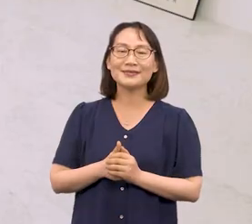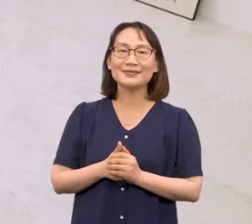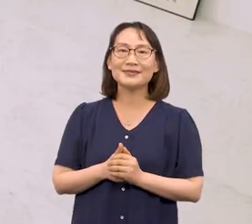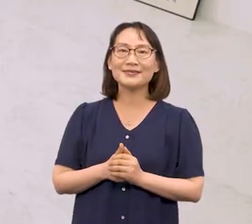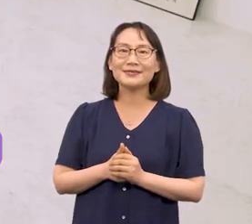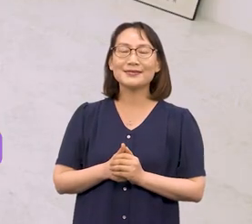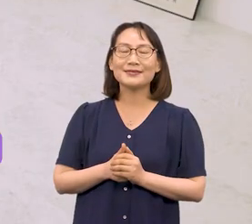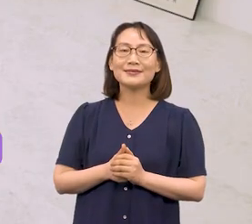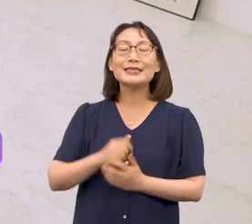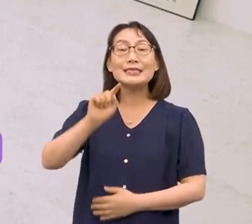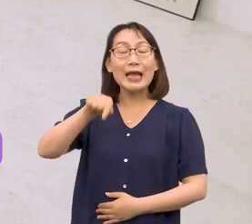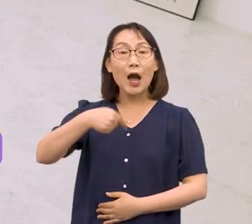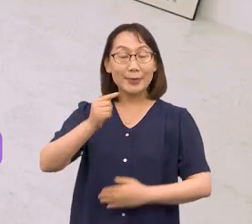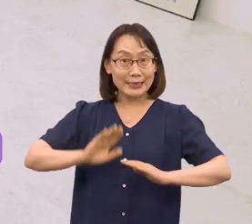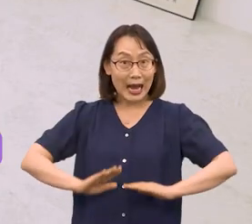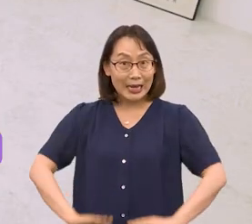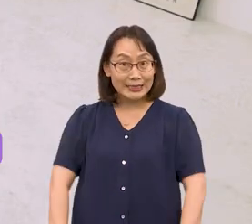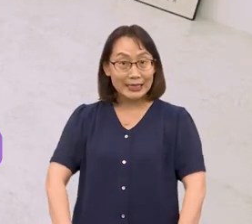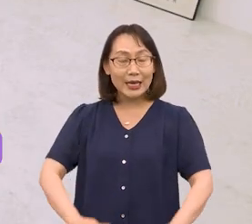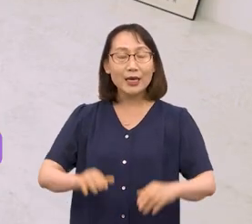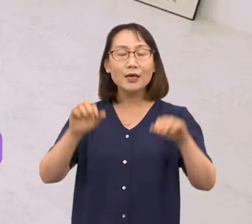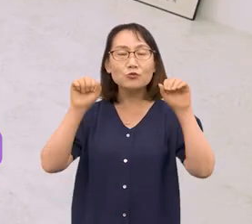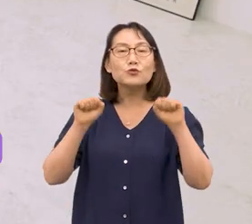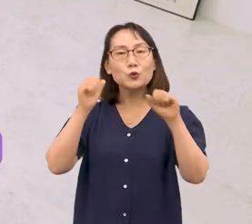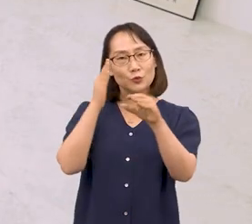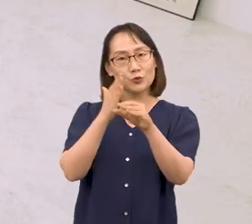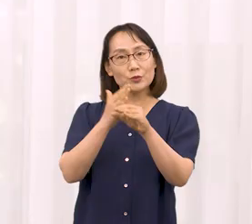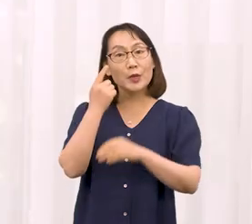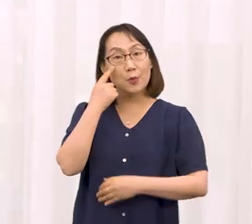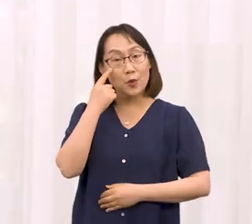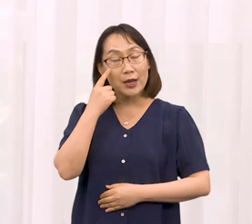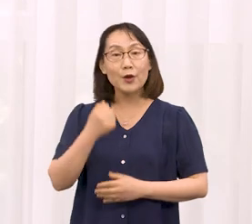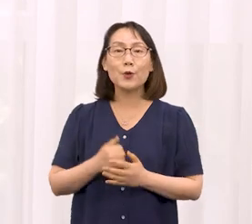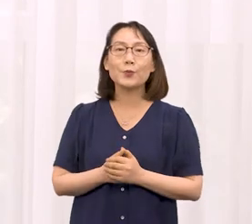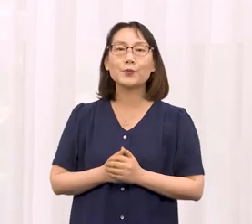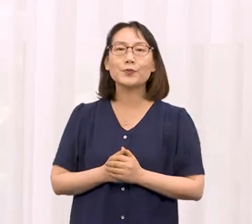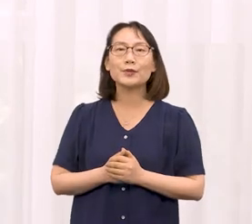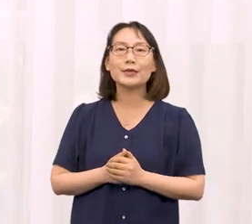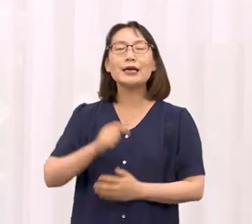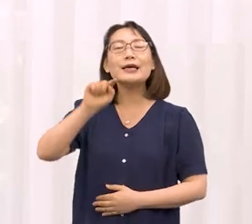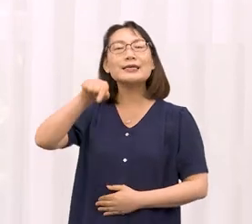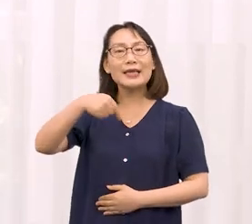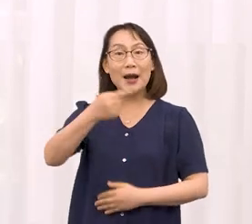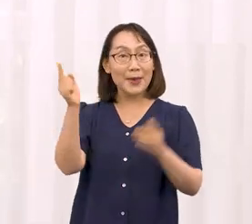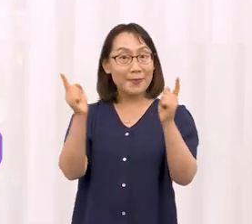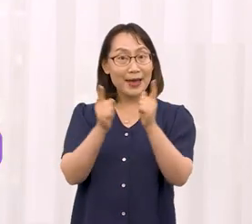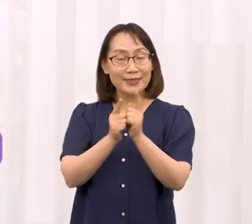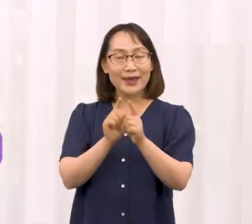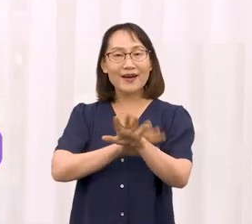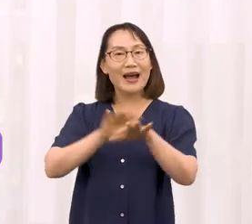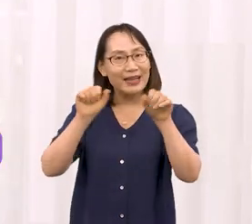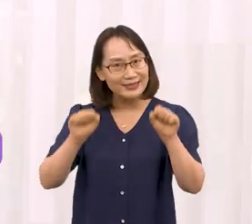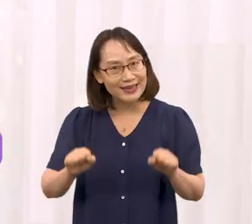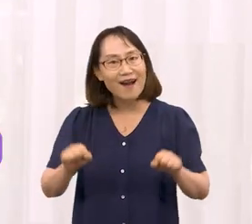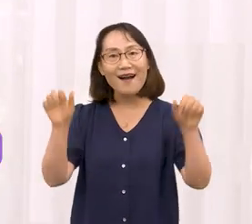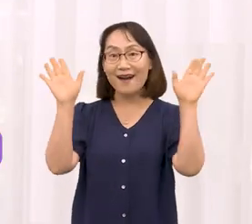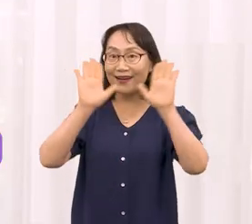다음 시간에는 하체 운동을 준비해봤는데요. 그럼 모두 다음 시간에 만나요. 안녕